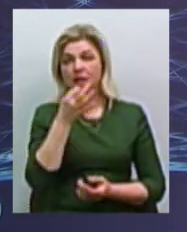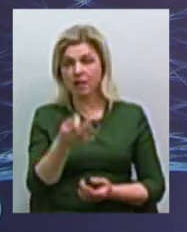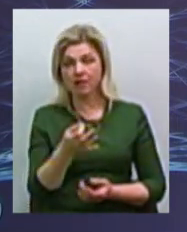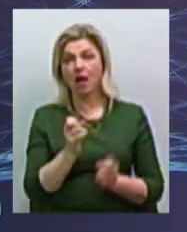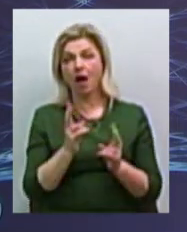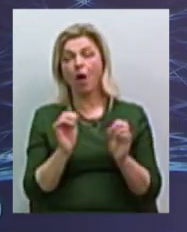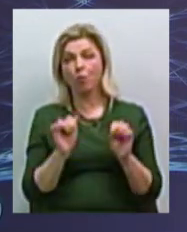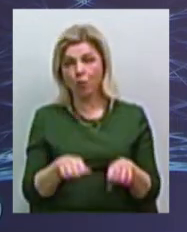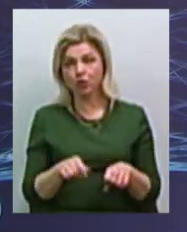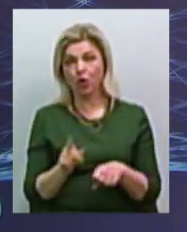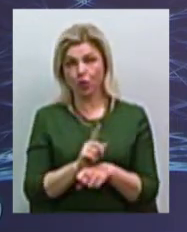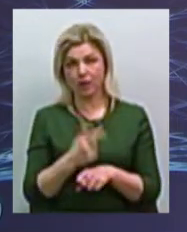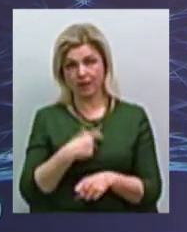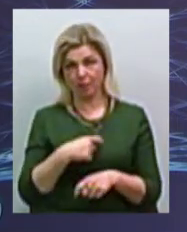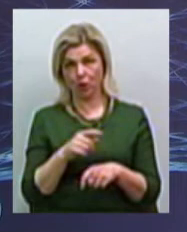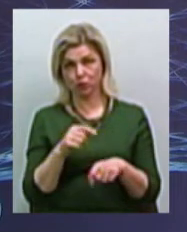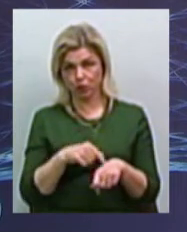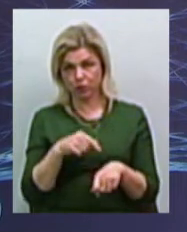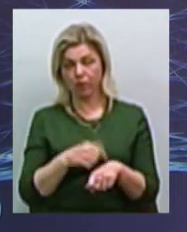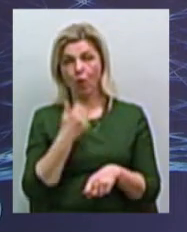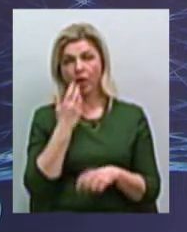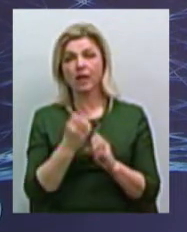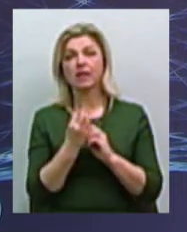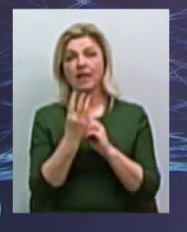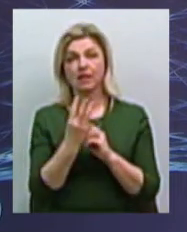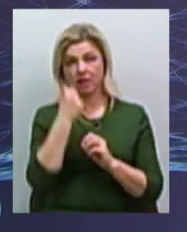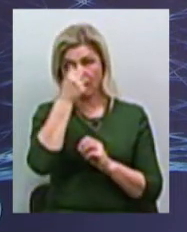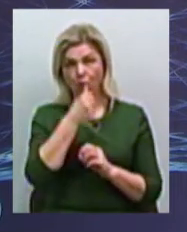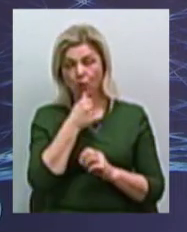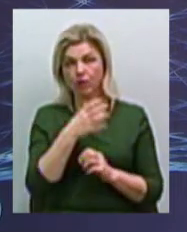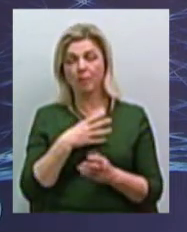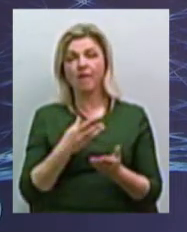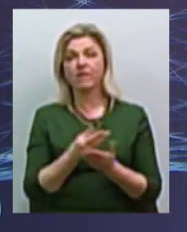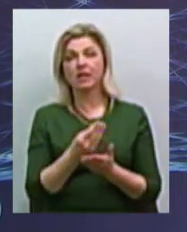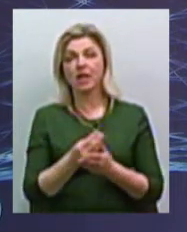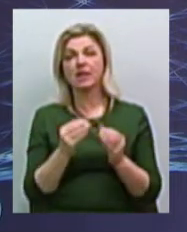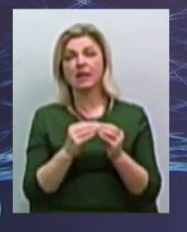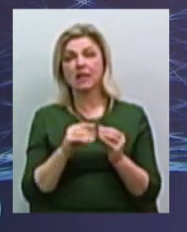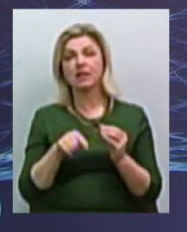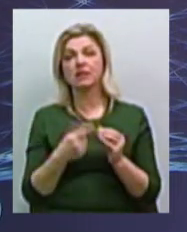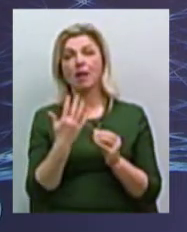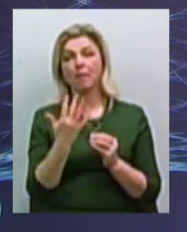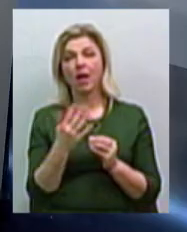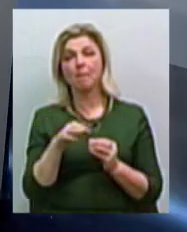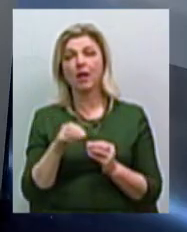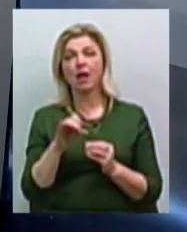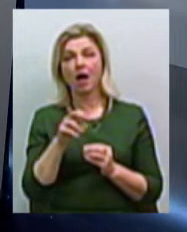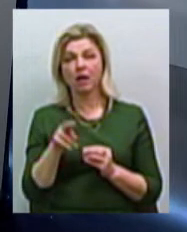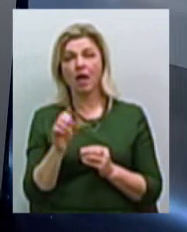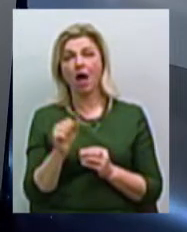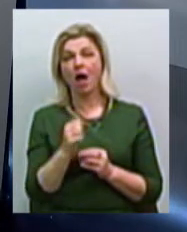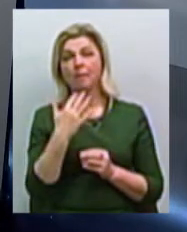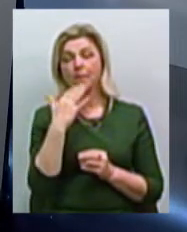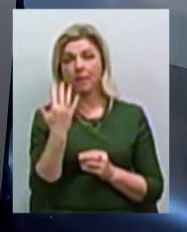нормально себе почувствувати, коли у в 13-му році у нас було фінансово 10,5 млрд, а ми 5 років вже